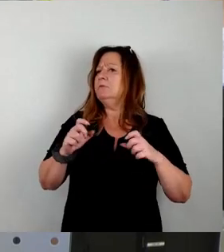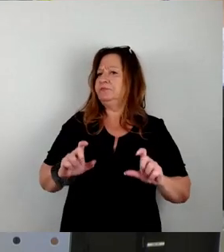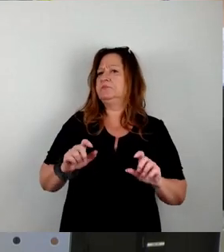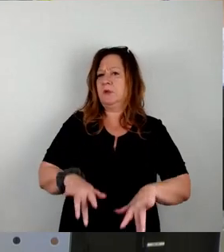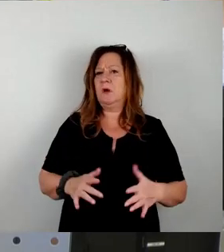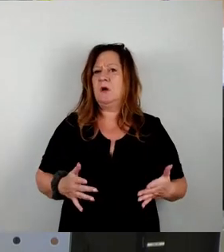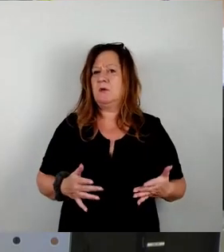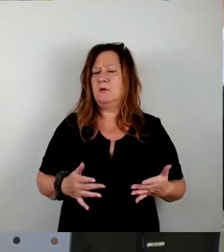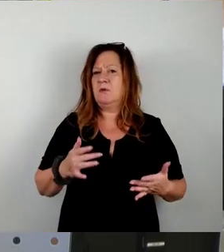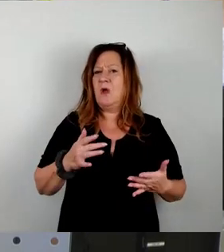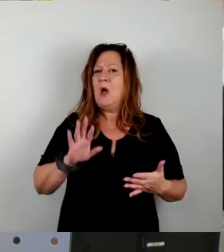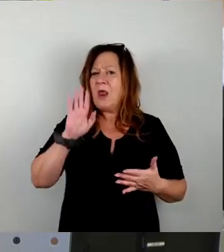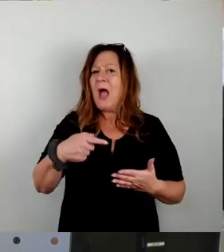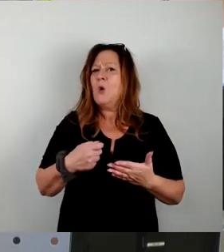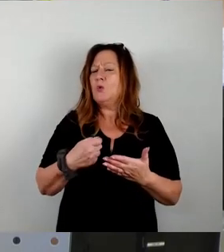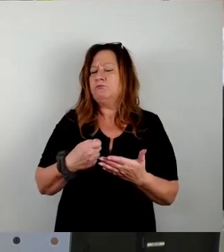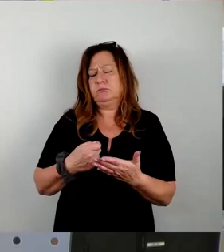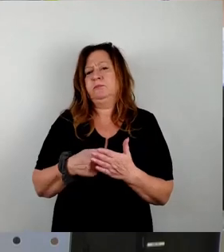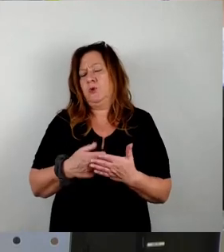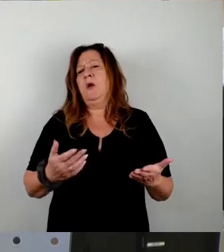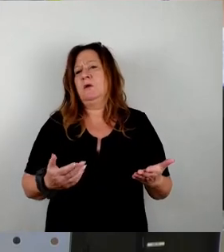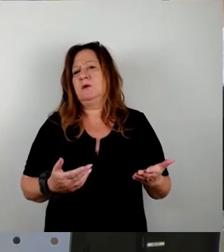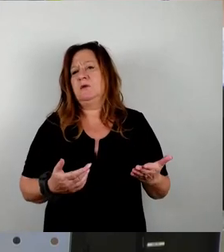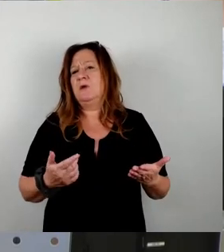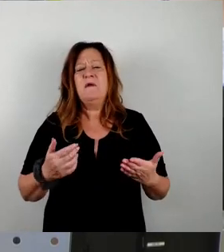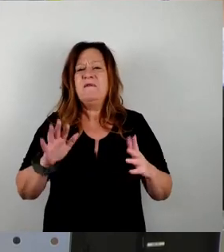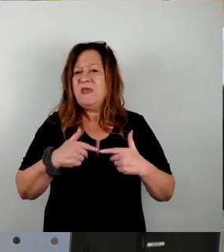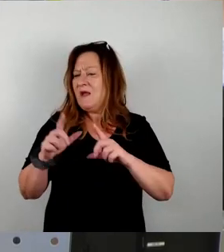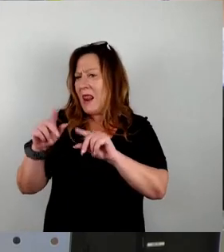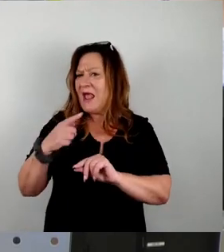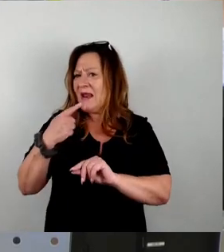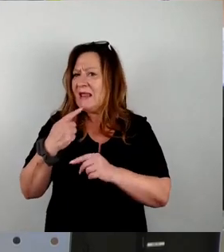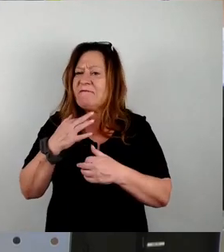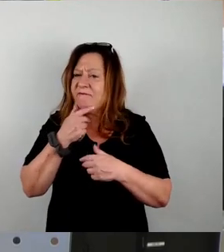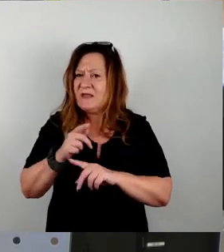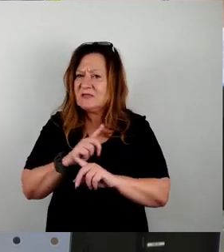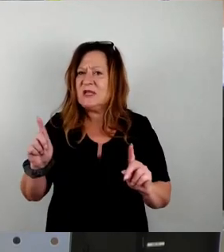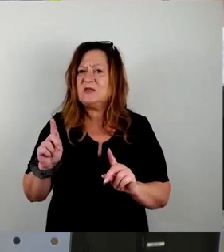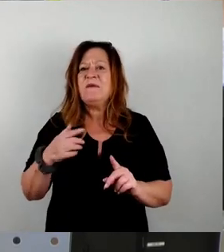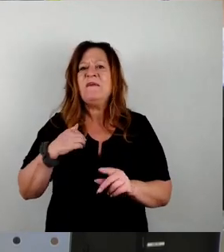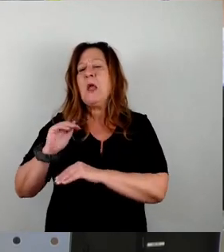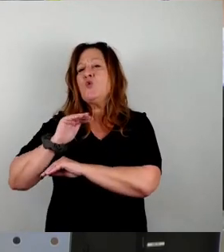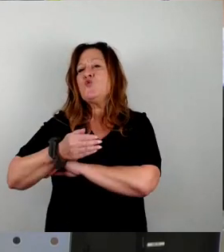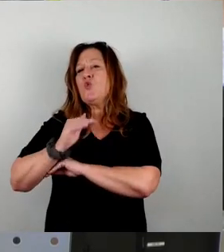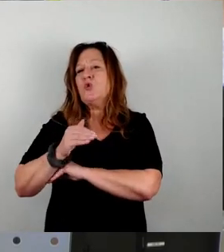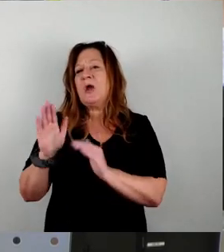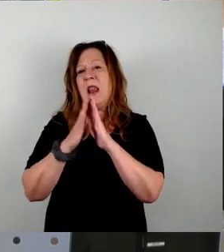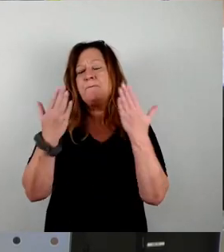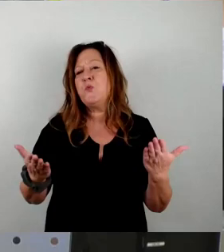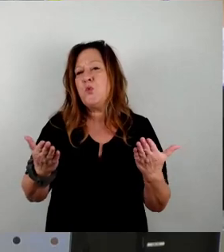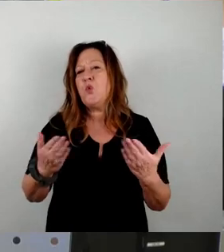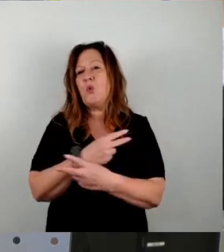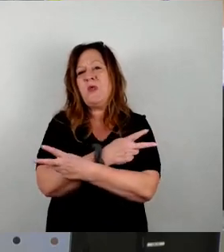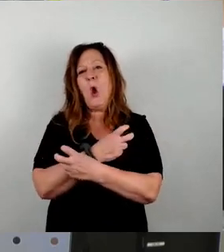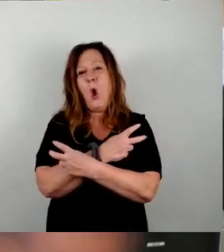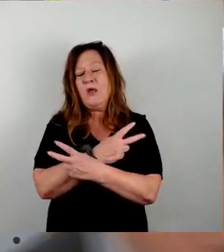gesteuert. Das wollen wir mal nicht kleinreden und uns nicht an, will man sagen, Gruselromanen von österreichischen Schriftstellern hochziehen und hier Panik schüren. Ich